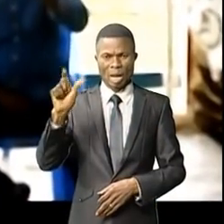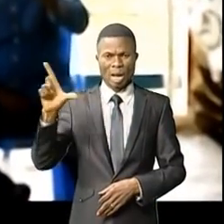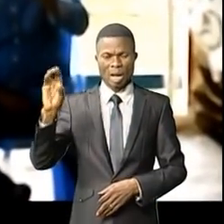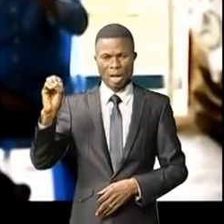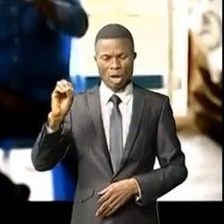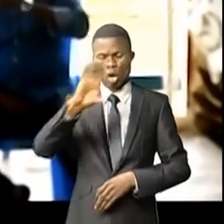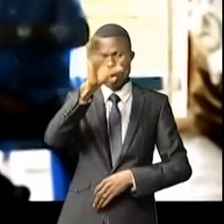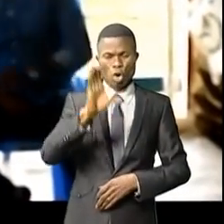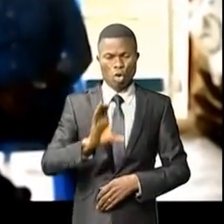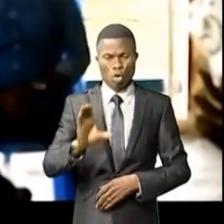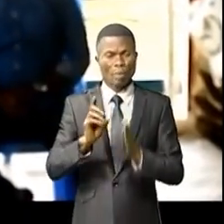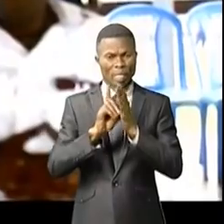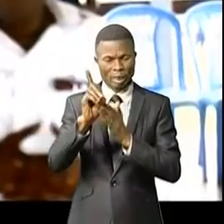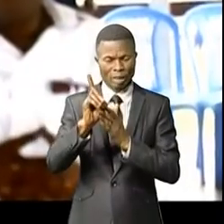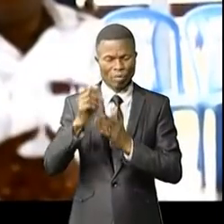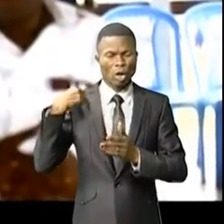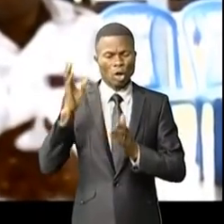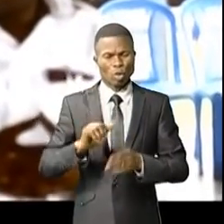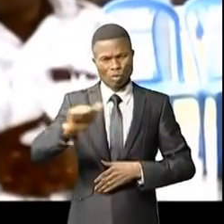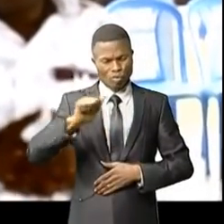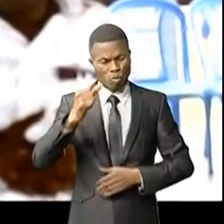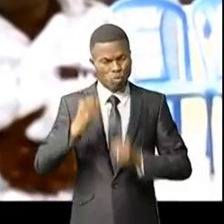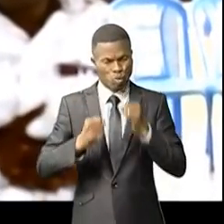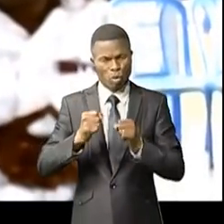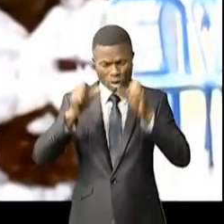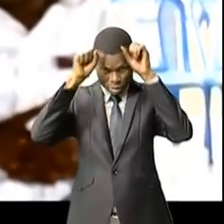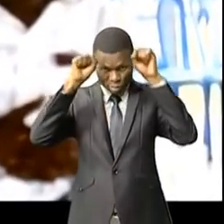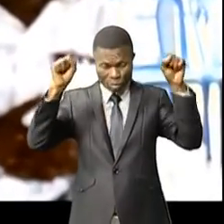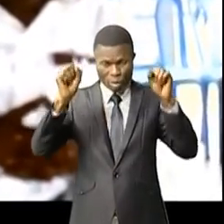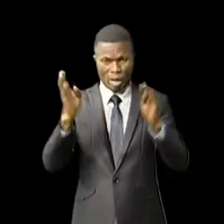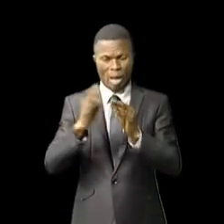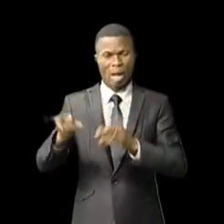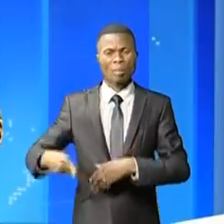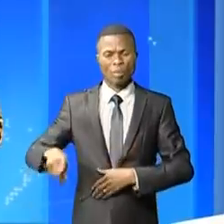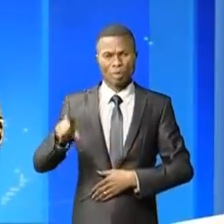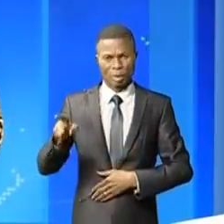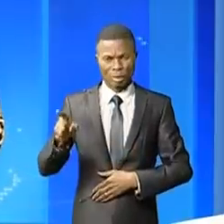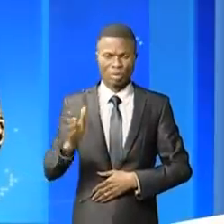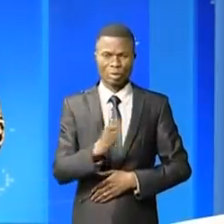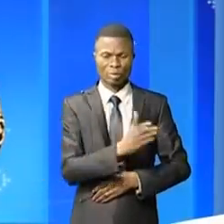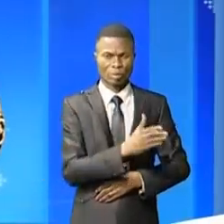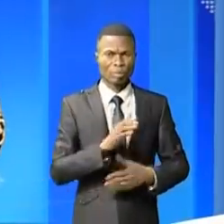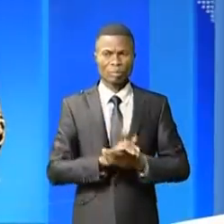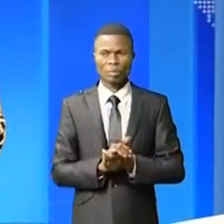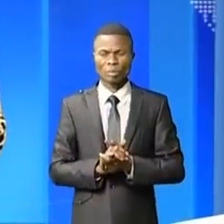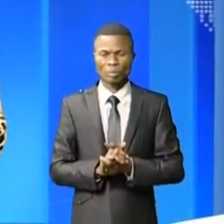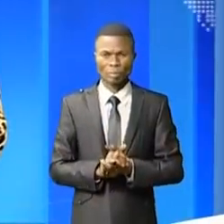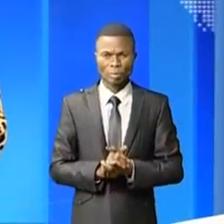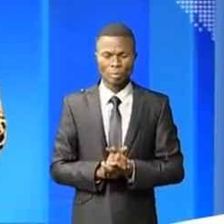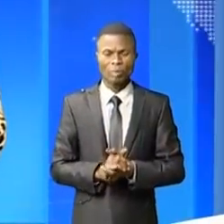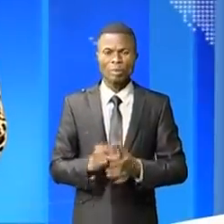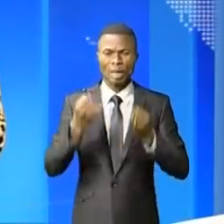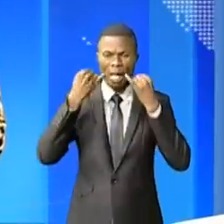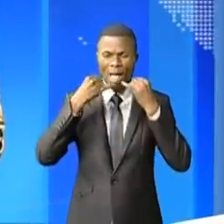grâce aux efforts du gouverneur Itchundala, alors président de l'Assemblée provinciale. Une bonne